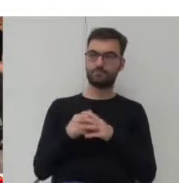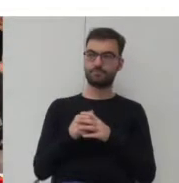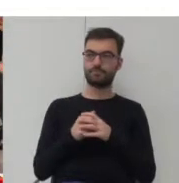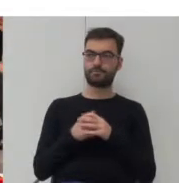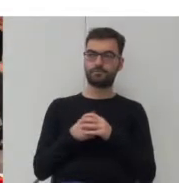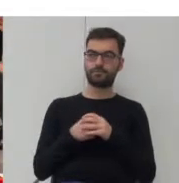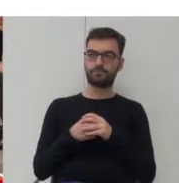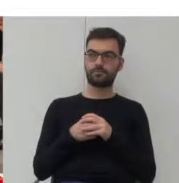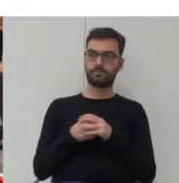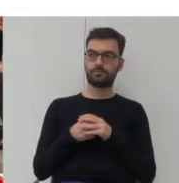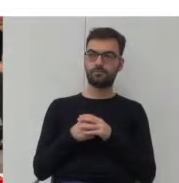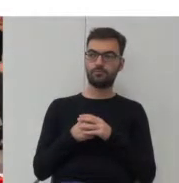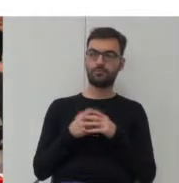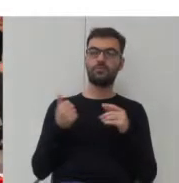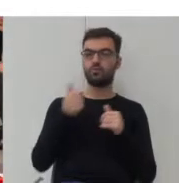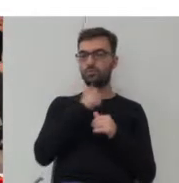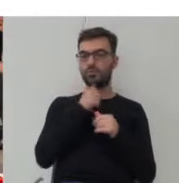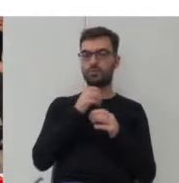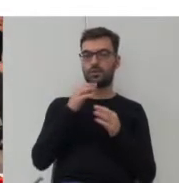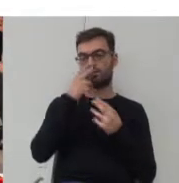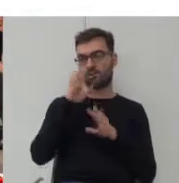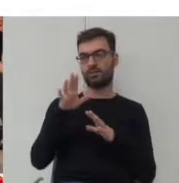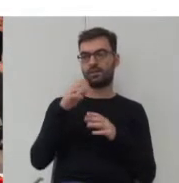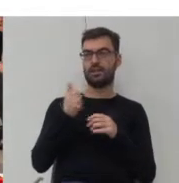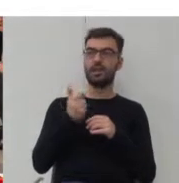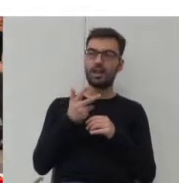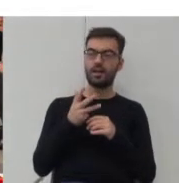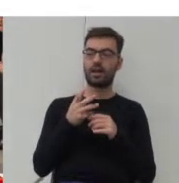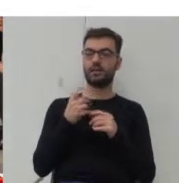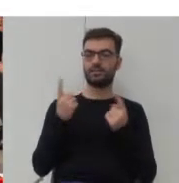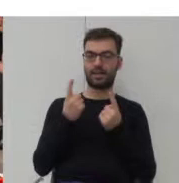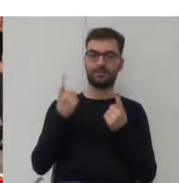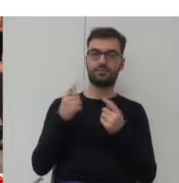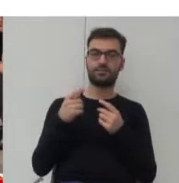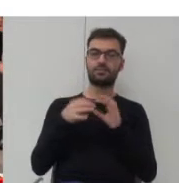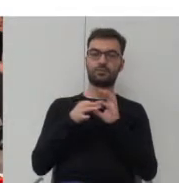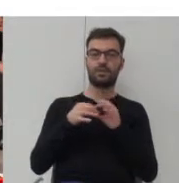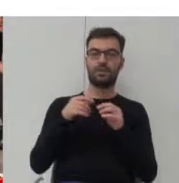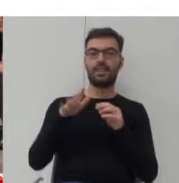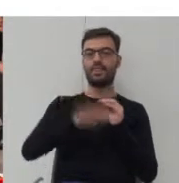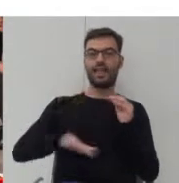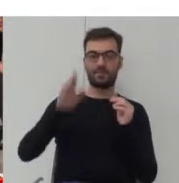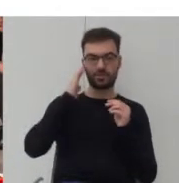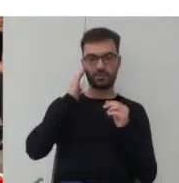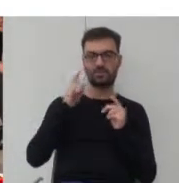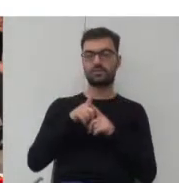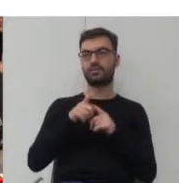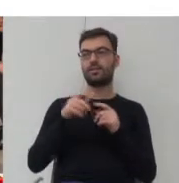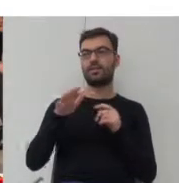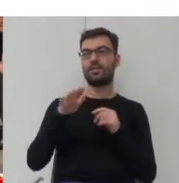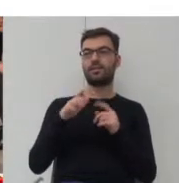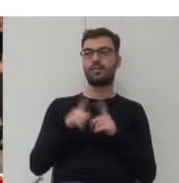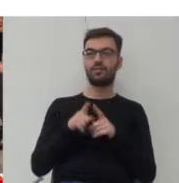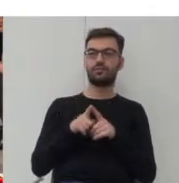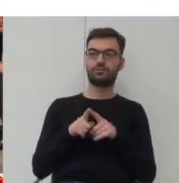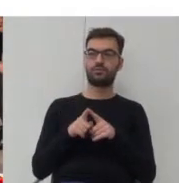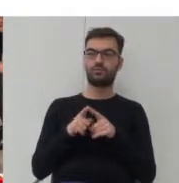spróbujmy sobie najpierw dzisiaj pokażemy państwu kilka właśnie takich zjawisk dotyczących samych terenów mieszkań jak i terenów mieszkaniowych jak i